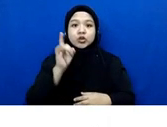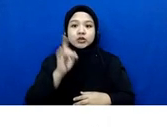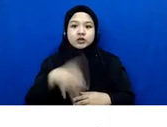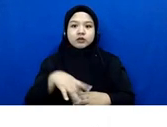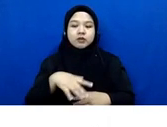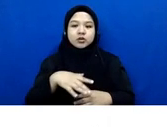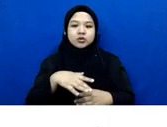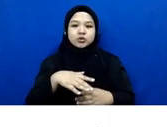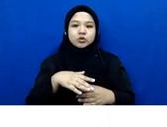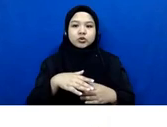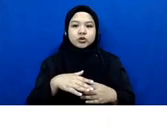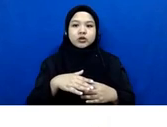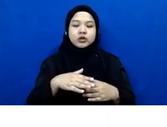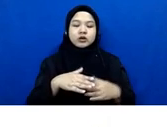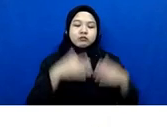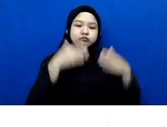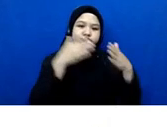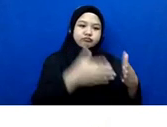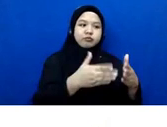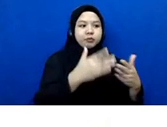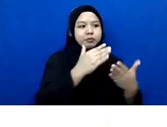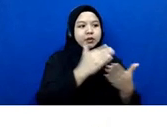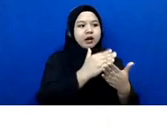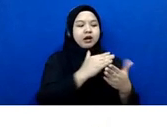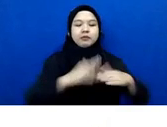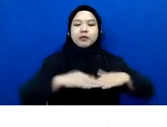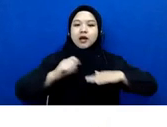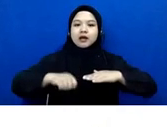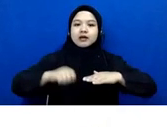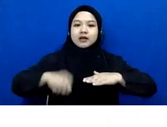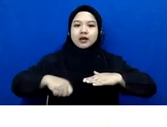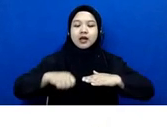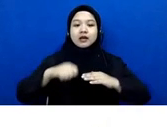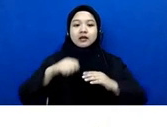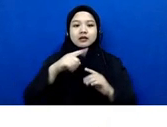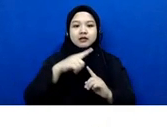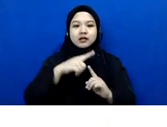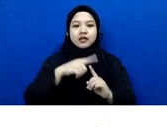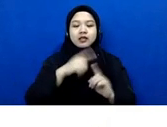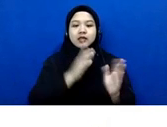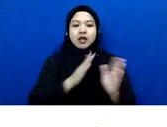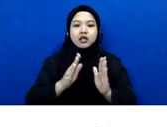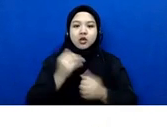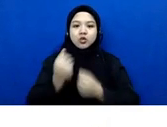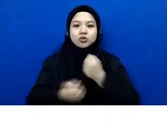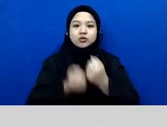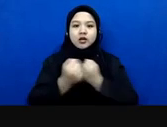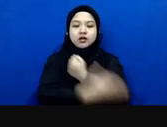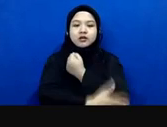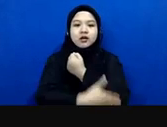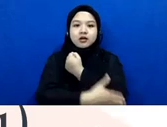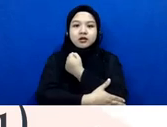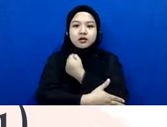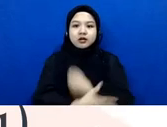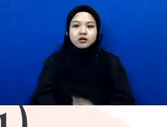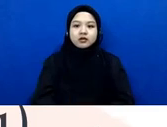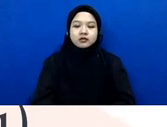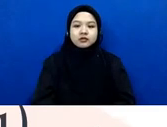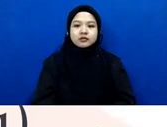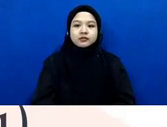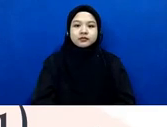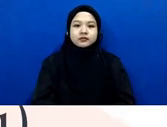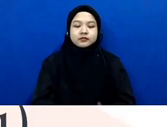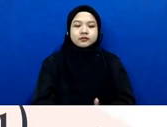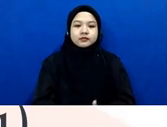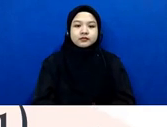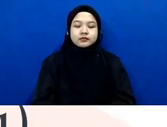jurisdiksi pengadilan tata usaha negara silahkan dilanjutkan Mas Andi teman